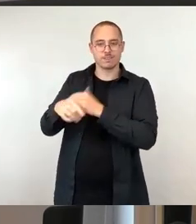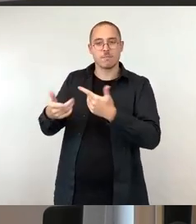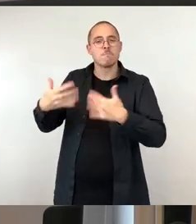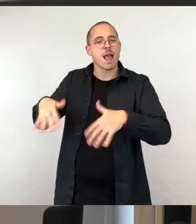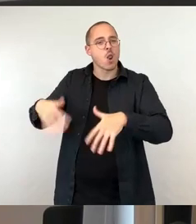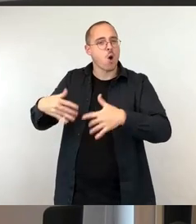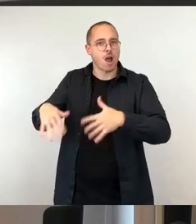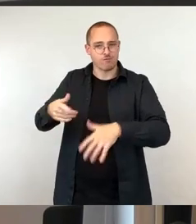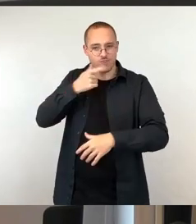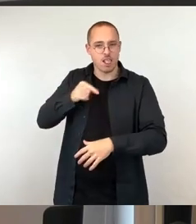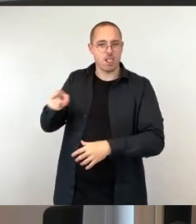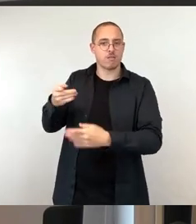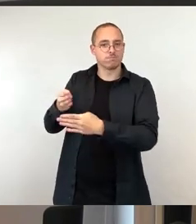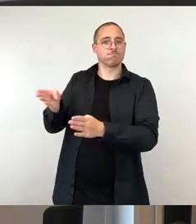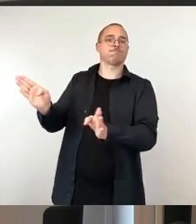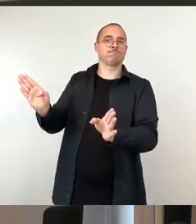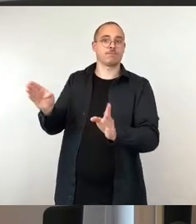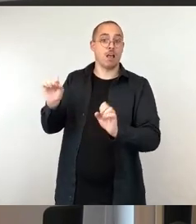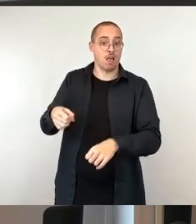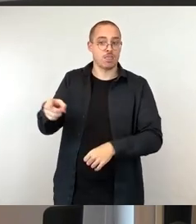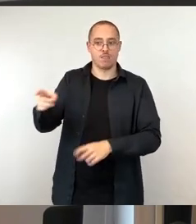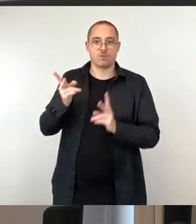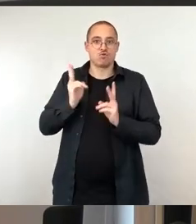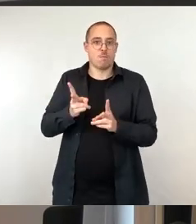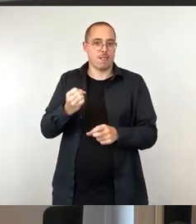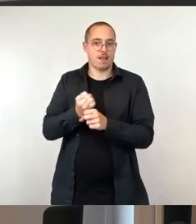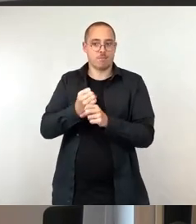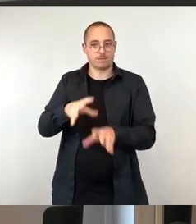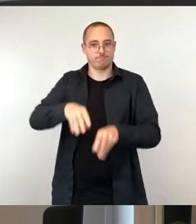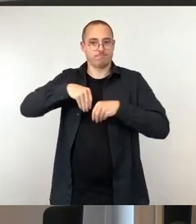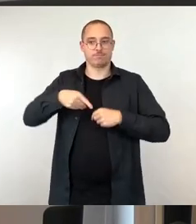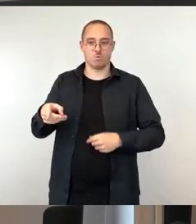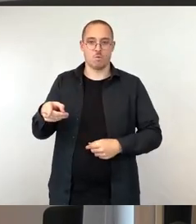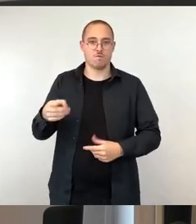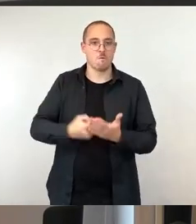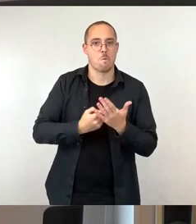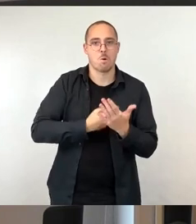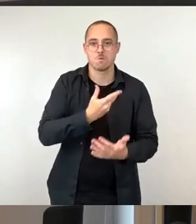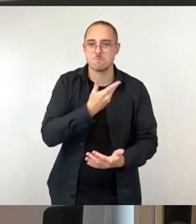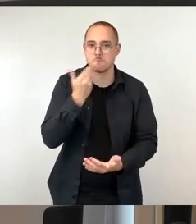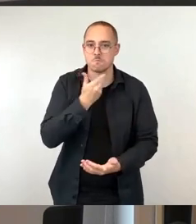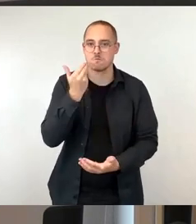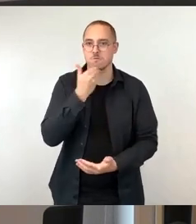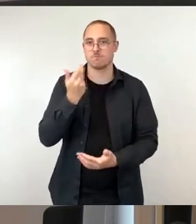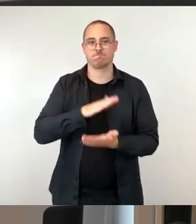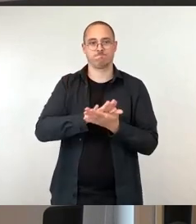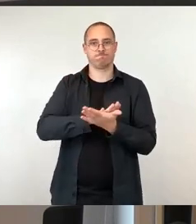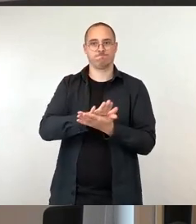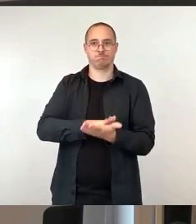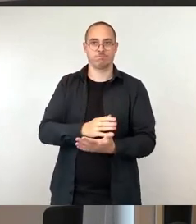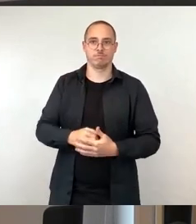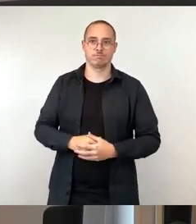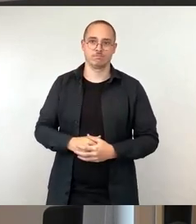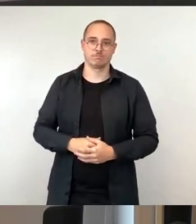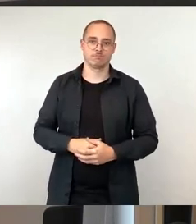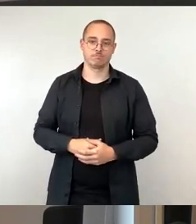Erwerbstätigkeit aufnehmen kann, die hört man hingegen kaum. Denn am Willen zum Arbeiten, da teile ich das Zitat, was Sie